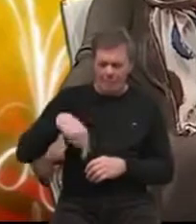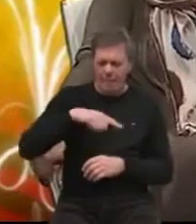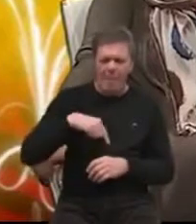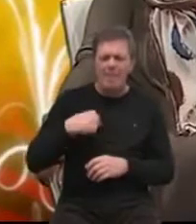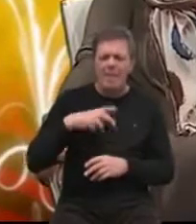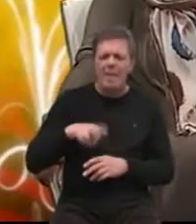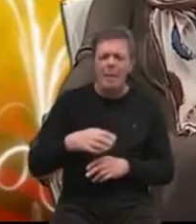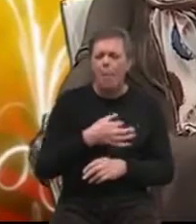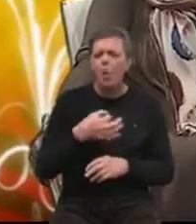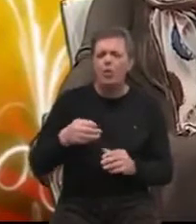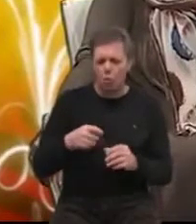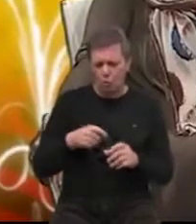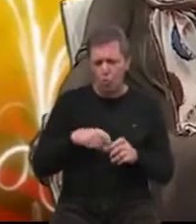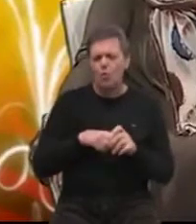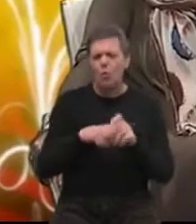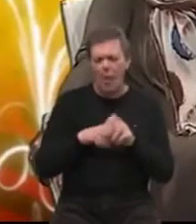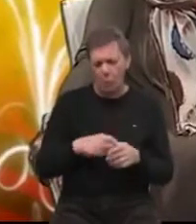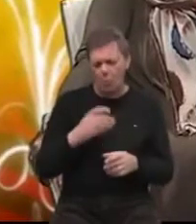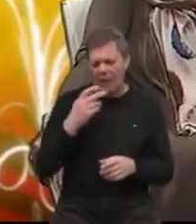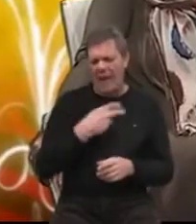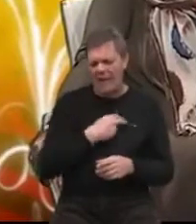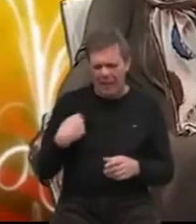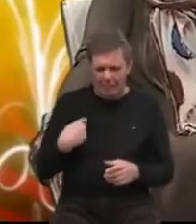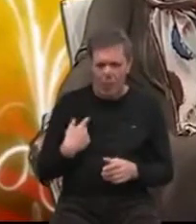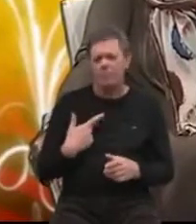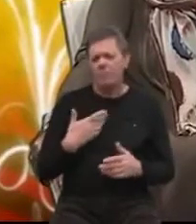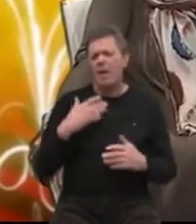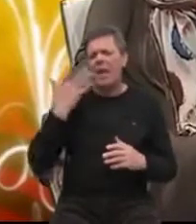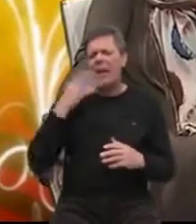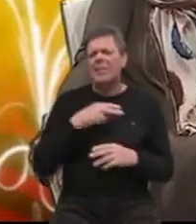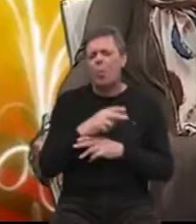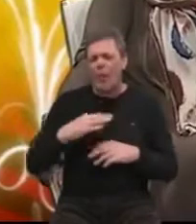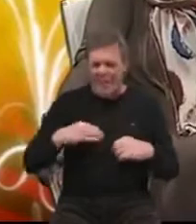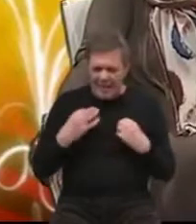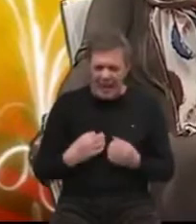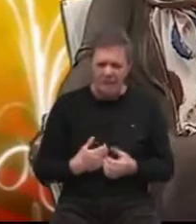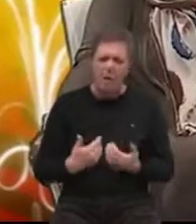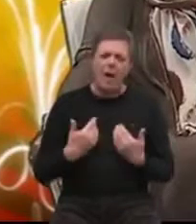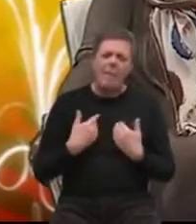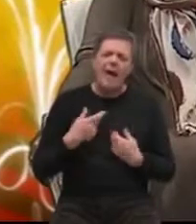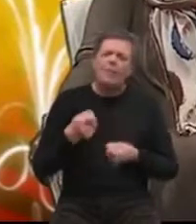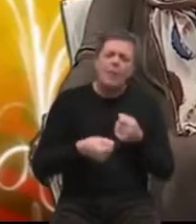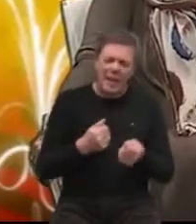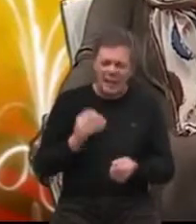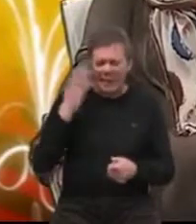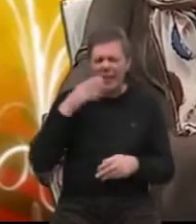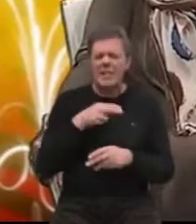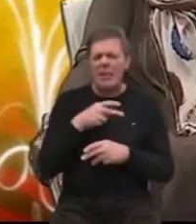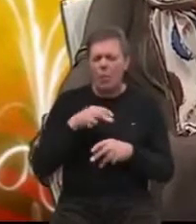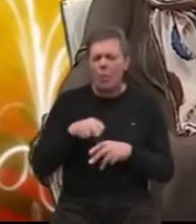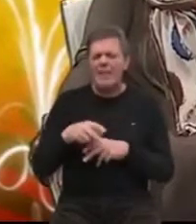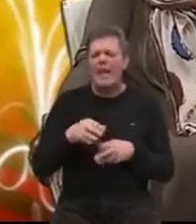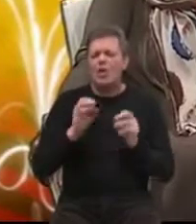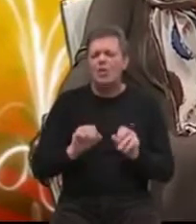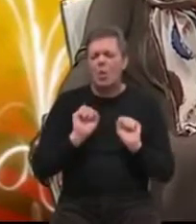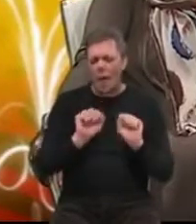da mi imamo odličnu suradnju sa gradom Zagrebom, uz Gradski ured za zdravstvo. Nas sufinancira Gradski ured za socijalnu